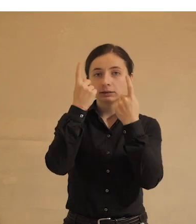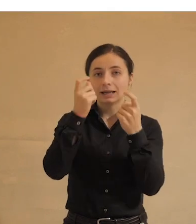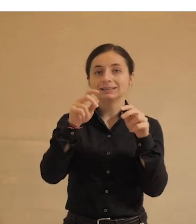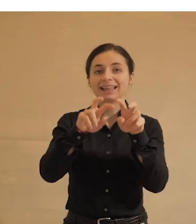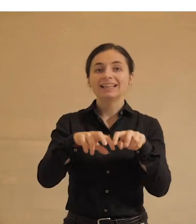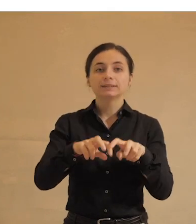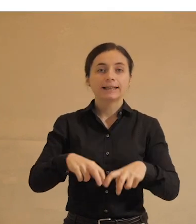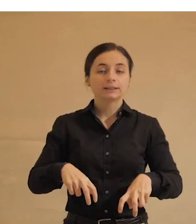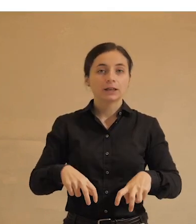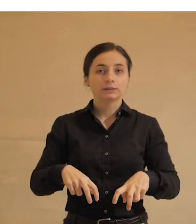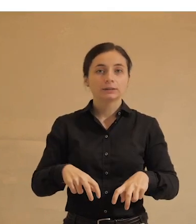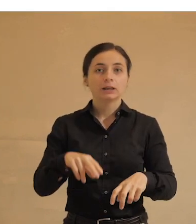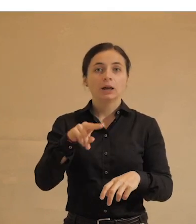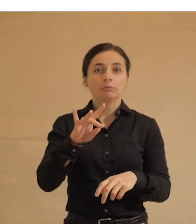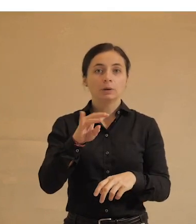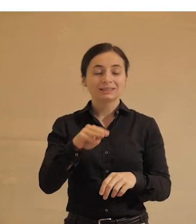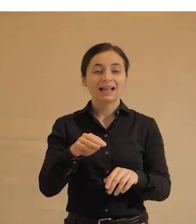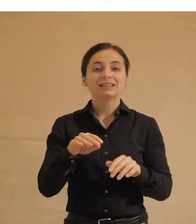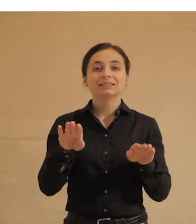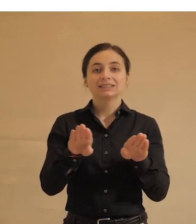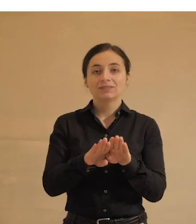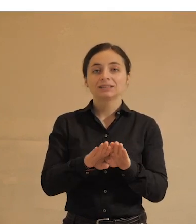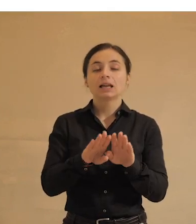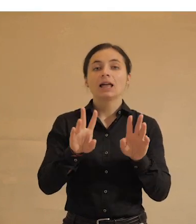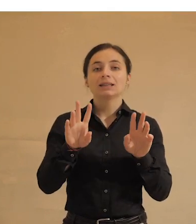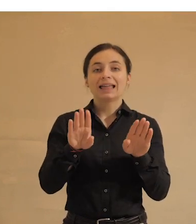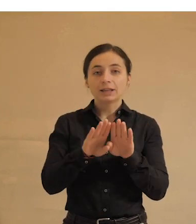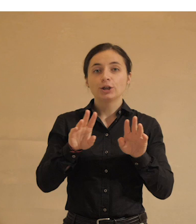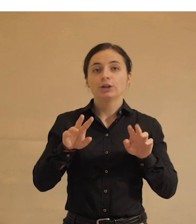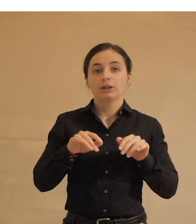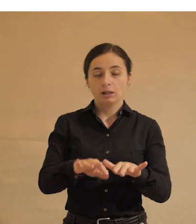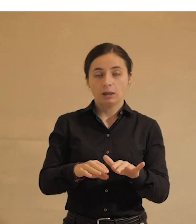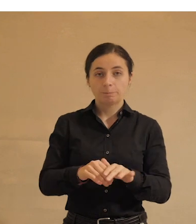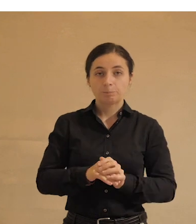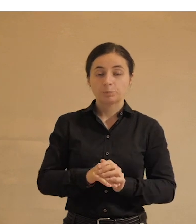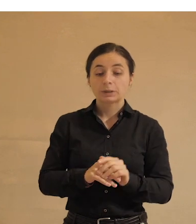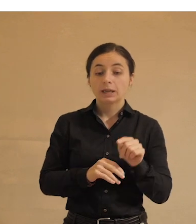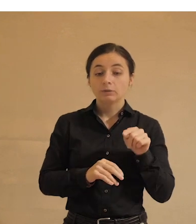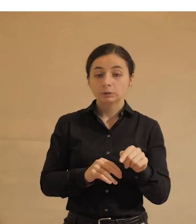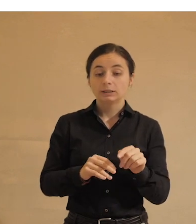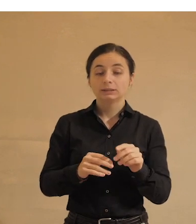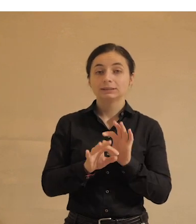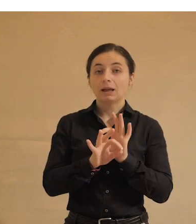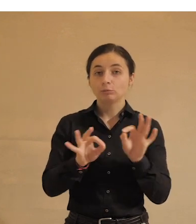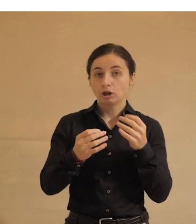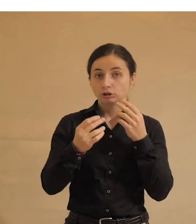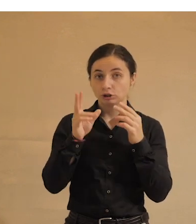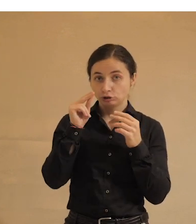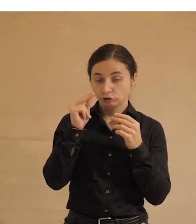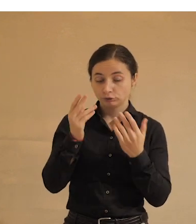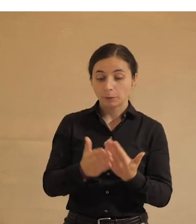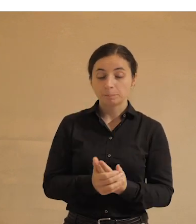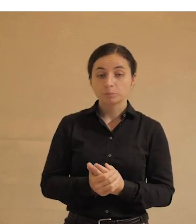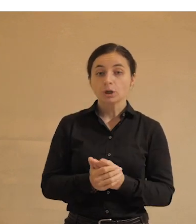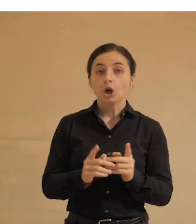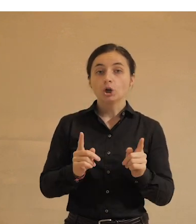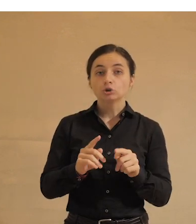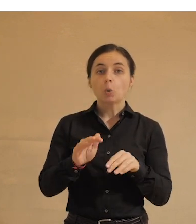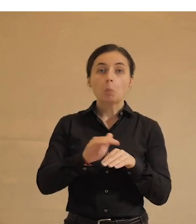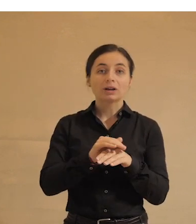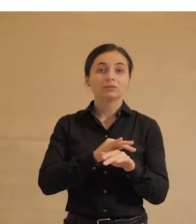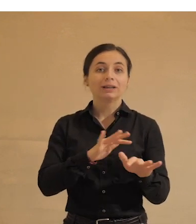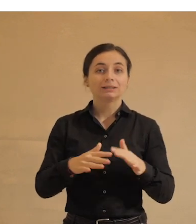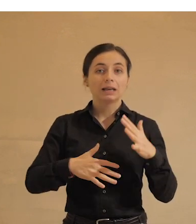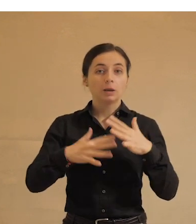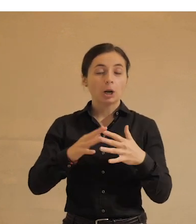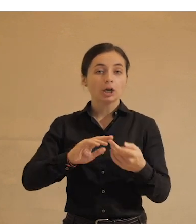исследования портала «Такие дела». Вот у них я взяла эти замечательные цифры. Значит, смотрите, что касается благотворительных